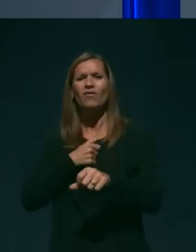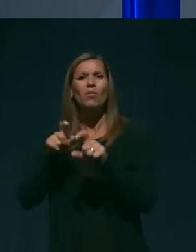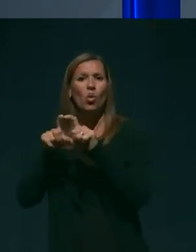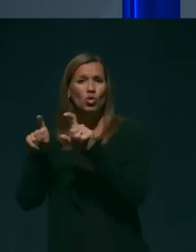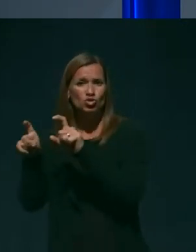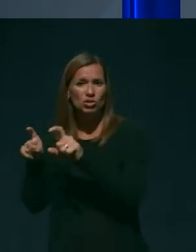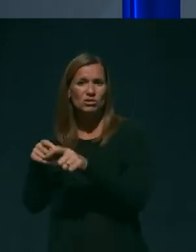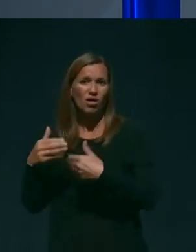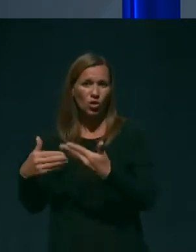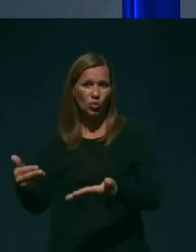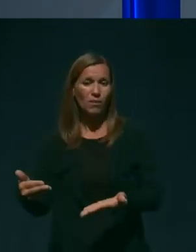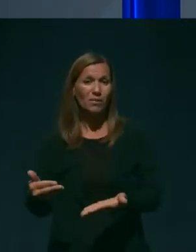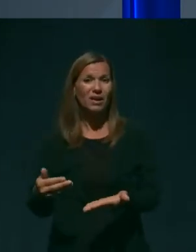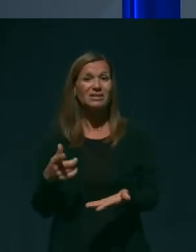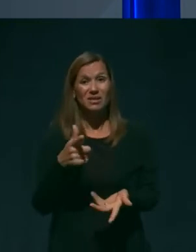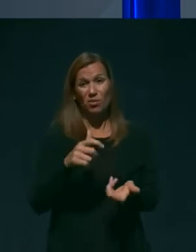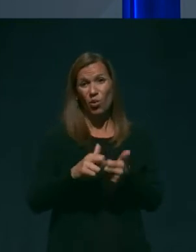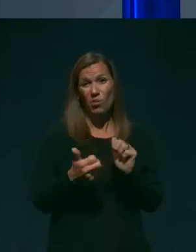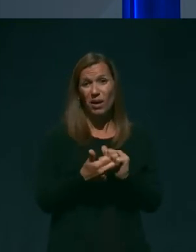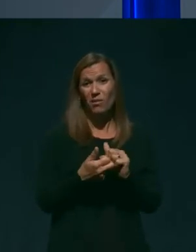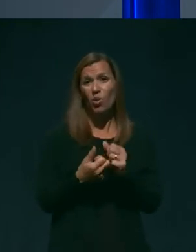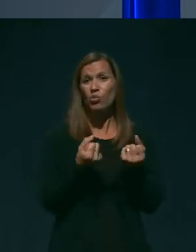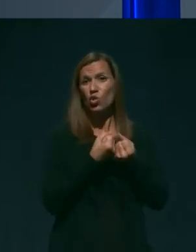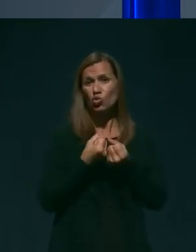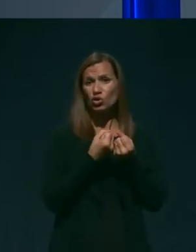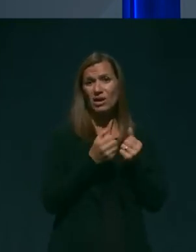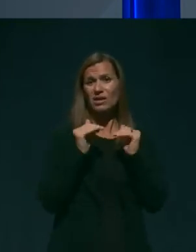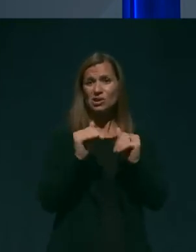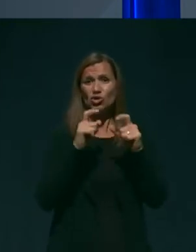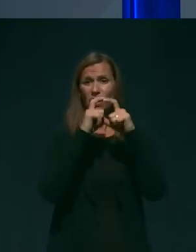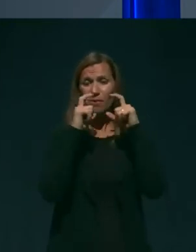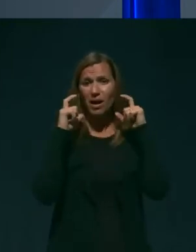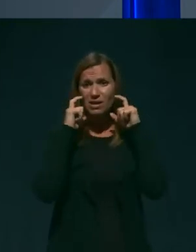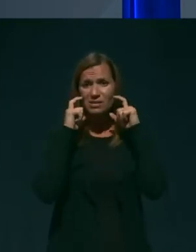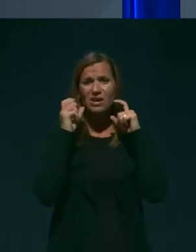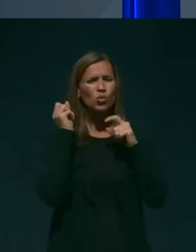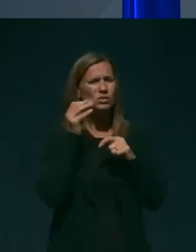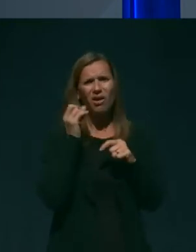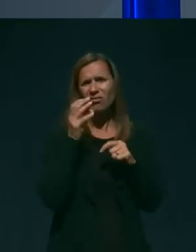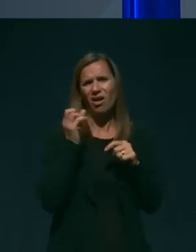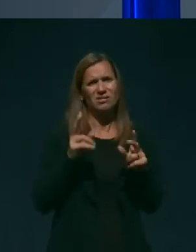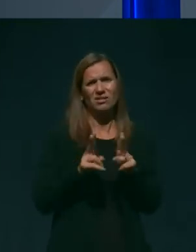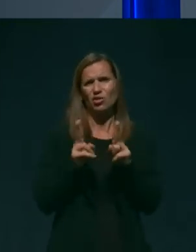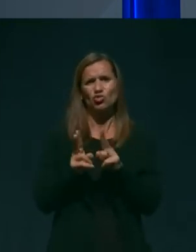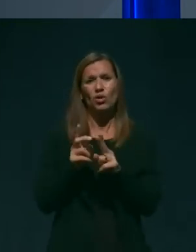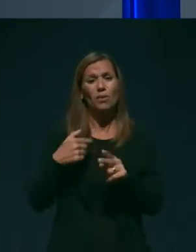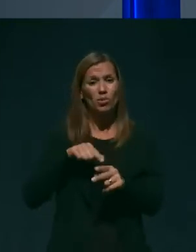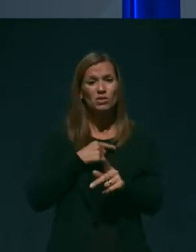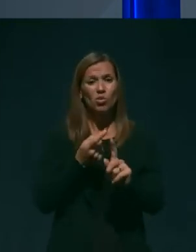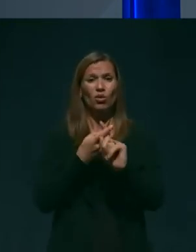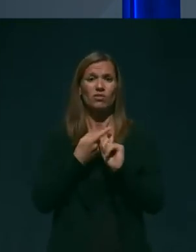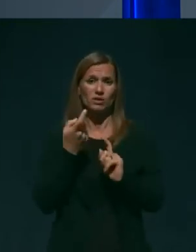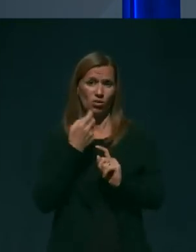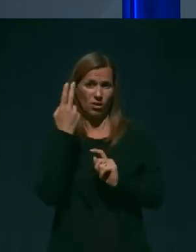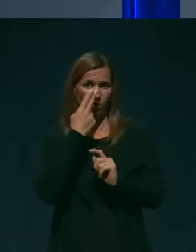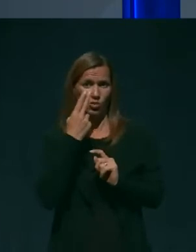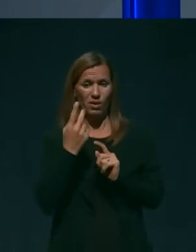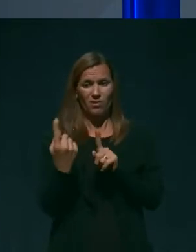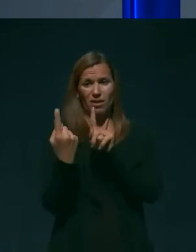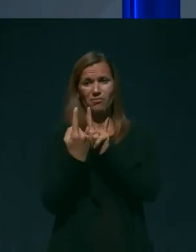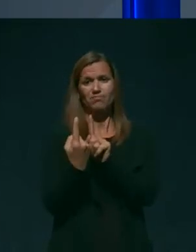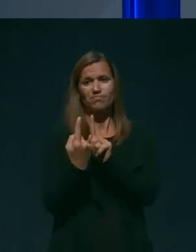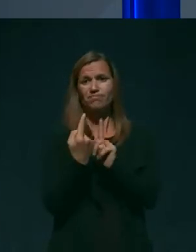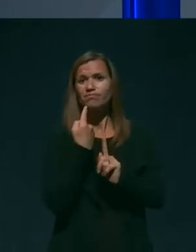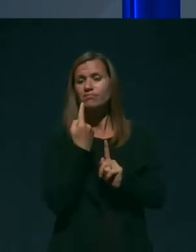se s problemom nošenja zaščitnih mask dnevno srečujemo in smo odvisni od razumevanja sogovornika.